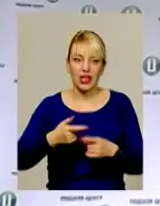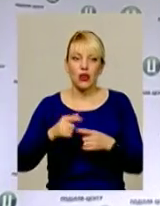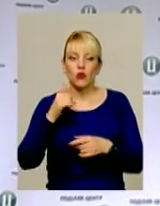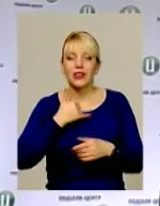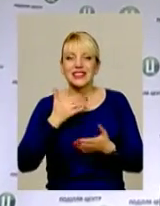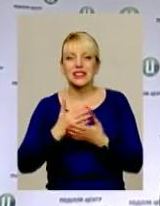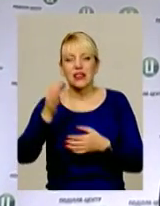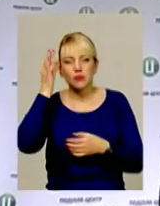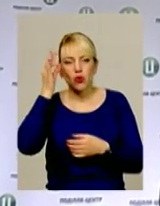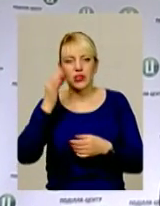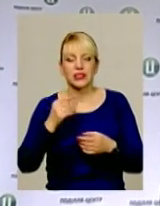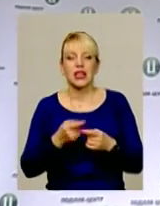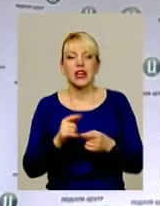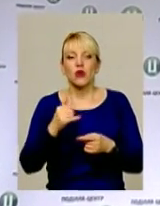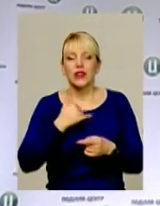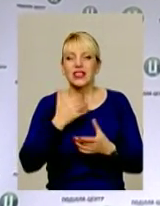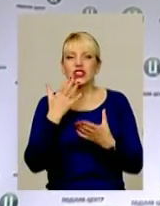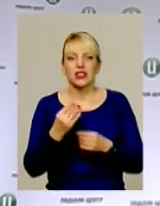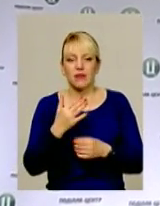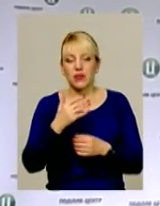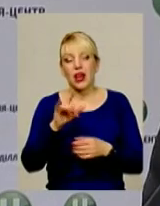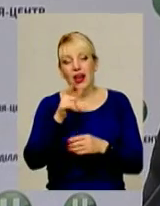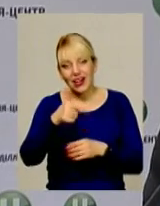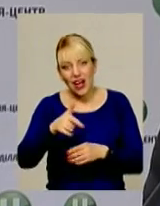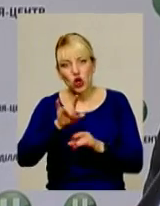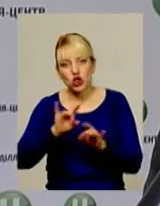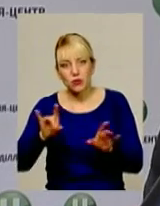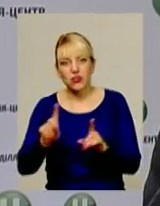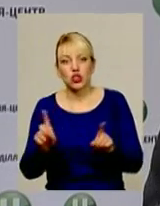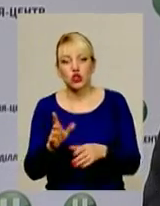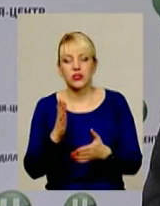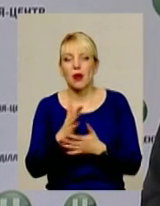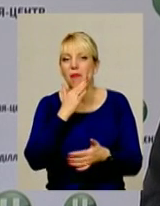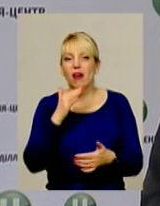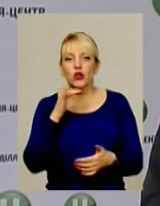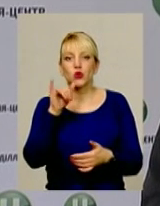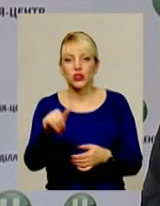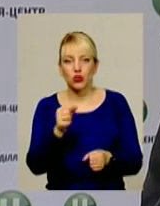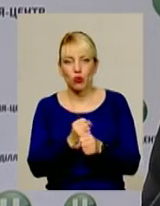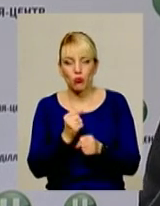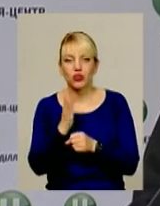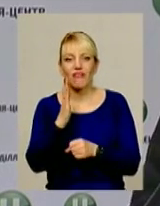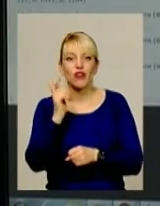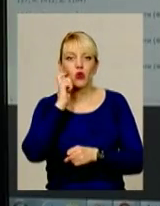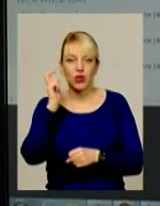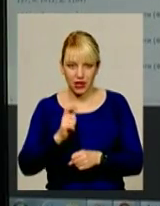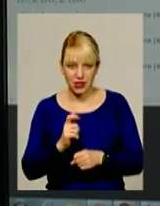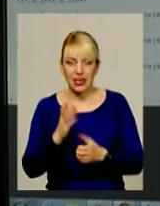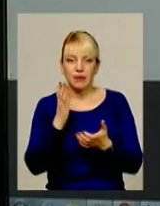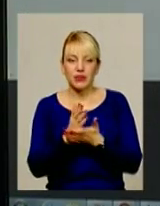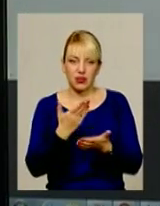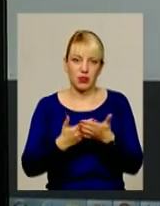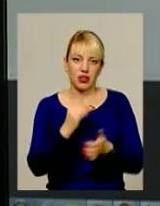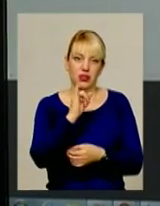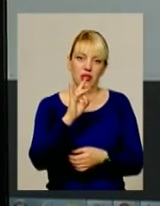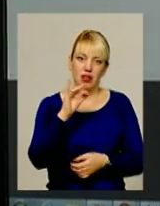Грех розповідає, в них ще багато роботи, зокрема й в Україні. Більш того, в світі є чимало країн, таких як Іран